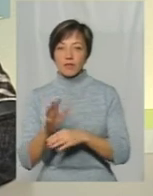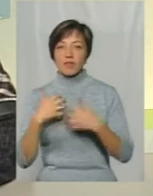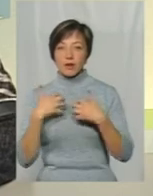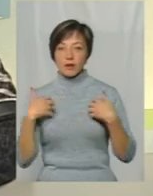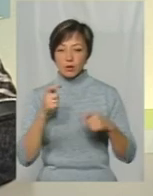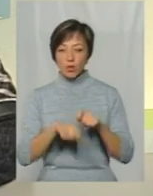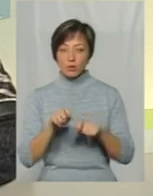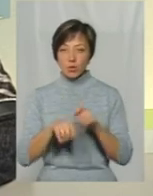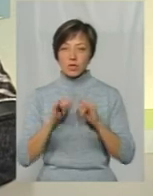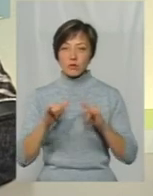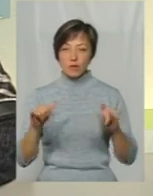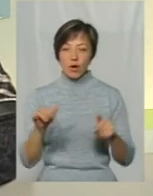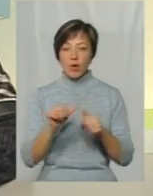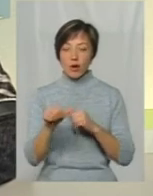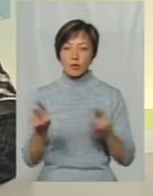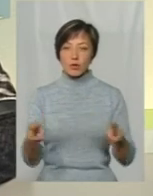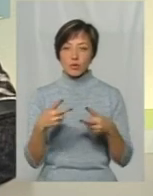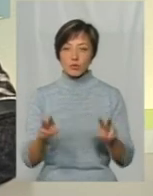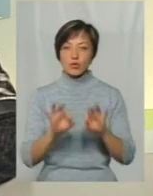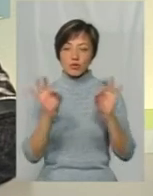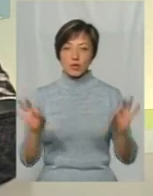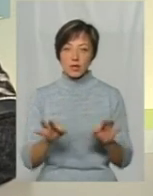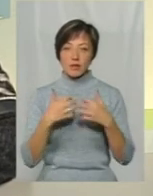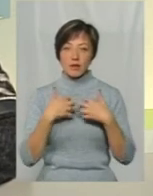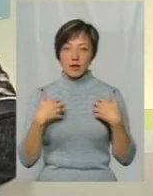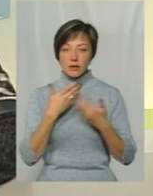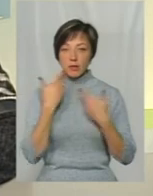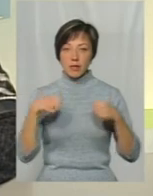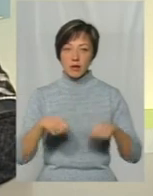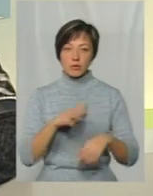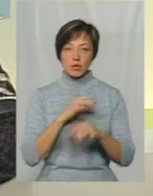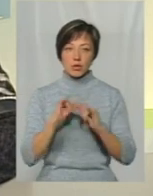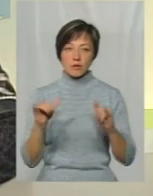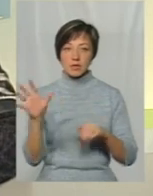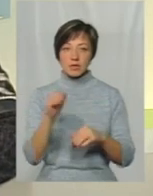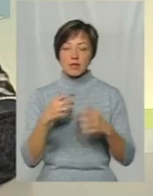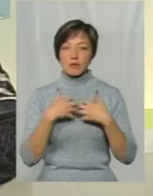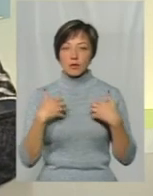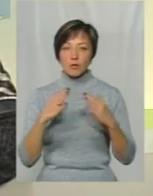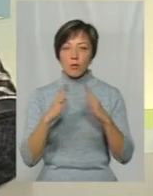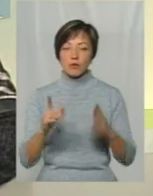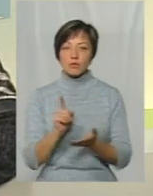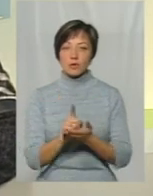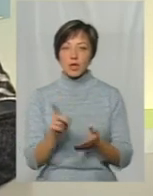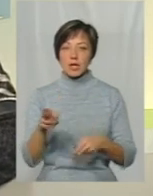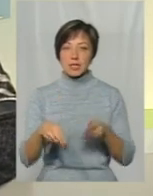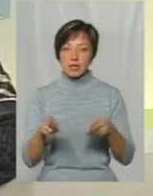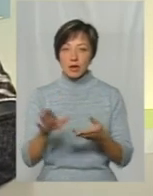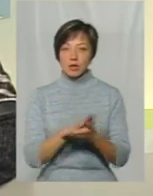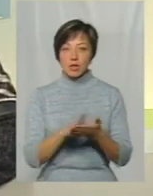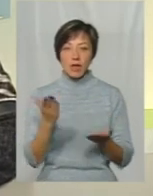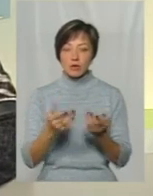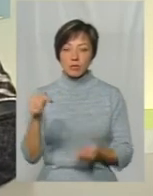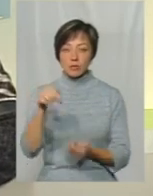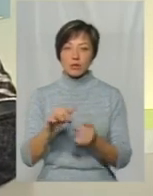розведенням тварин Окрім клубів собаківництва Жодна тварина не має права бути розведена Усі тварини домашні повинні бути стерилізовані Якщо вони не